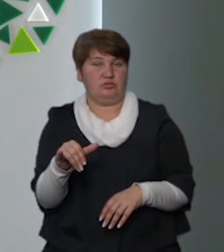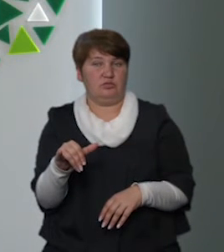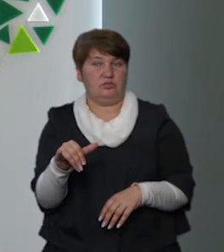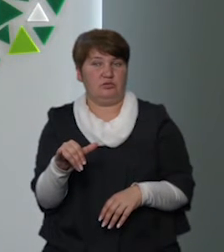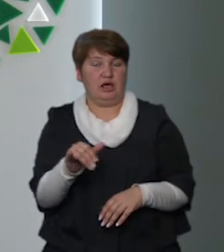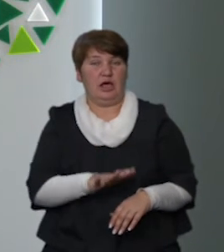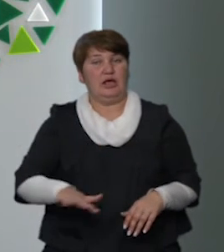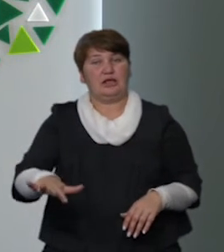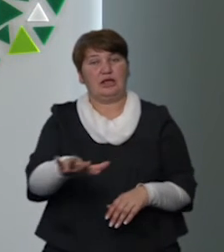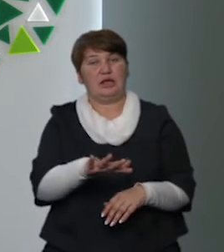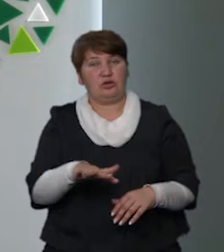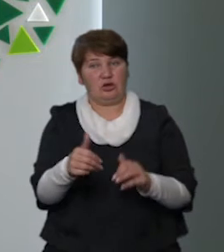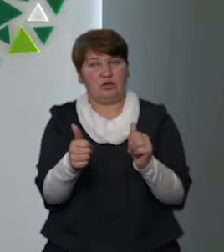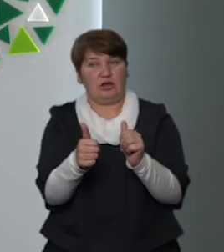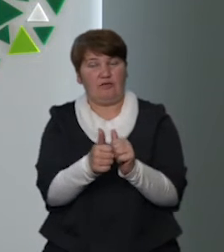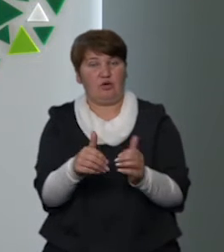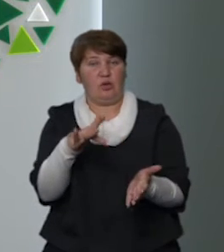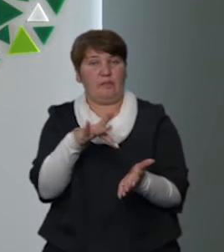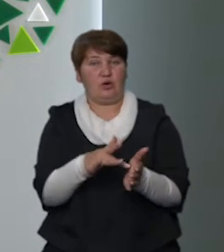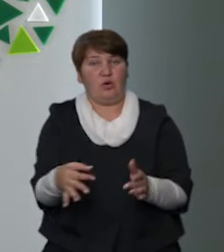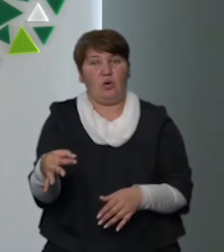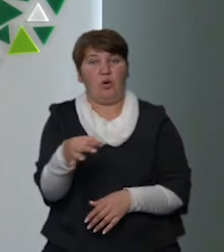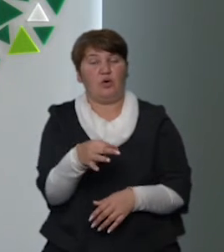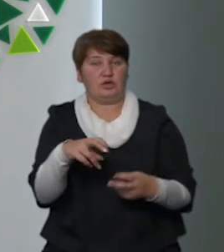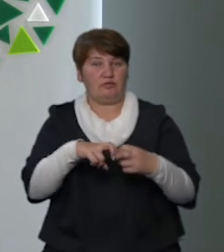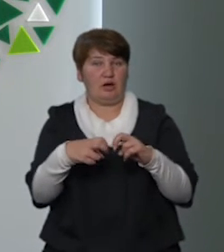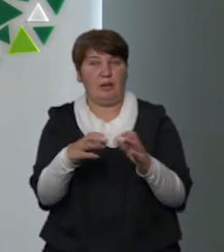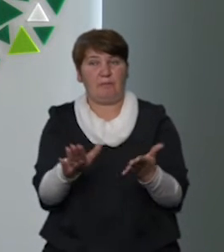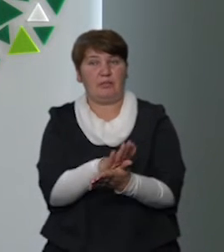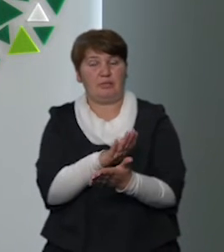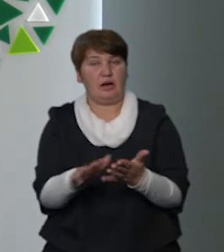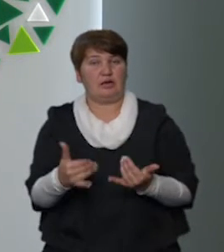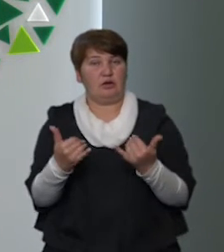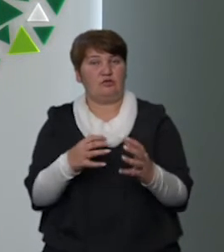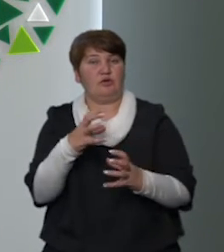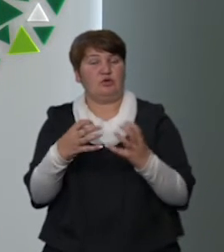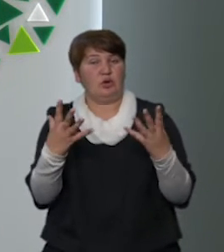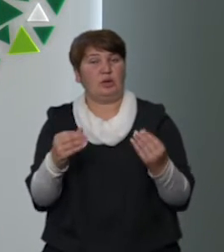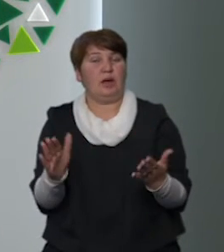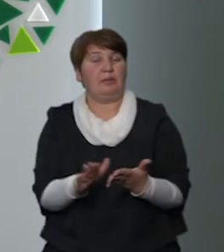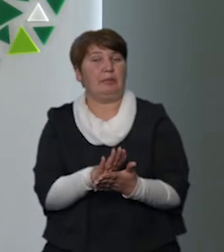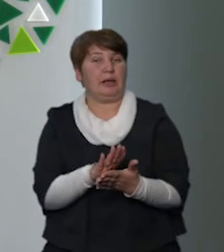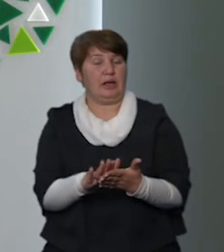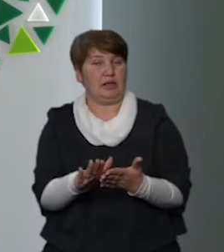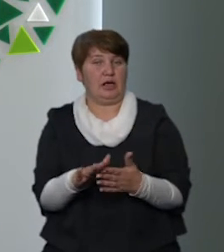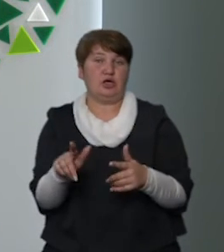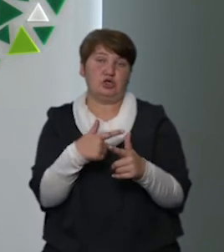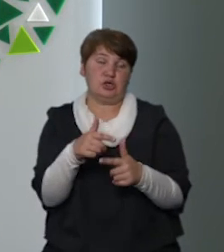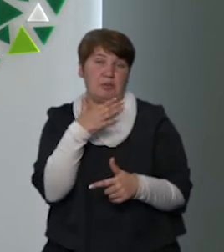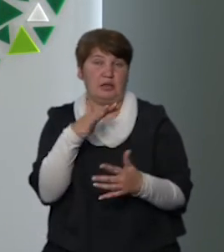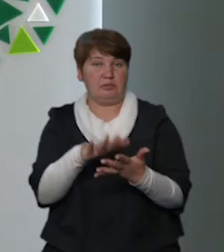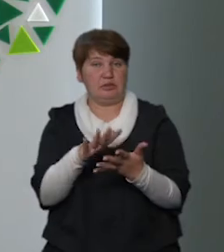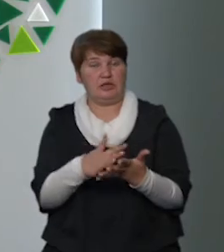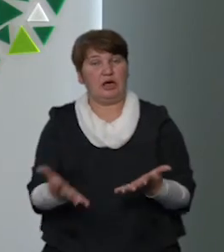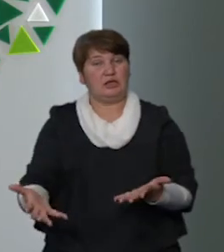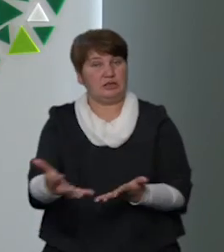Територію навколо центрального міського озера в Івано-Франківську прибрали з нагоди Всесвітнього дня прибирання. Чи багато сміття зібрали